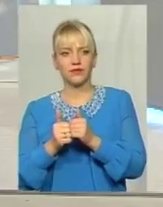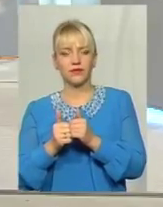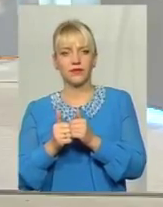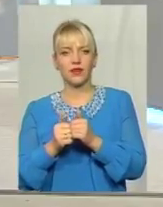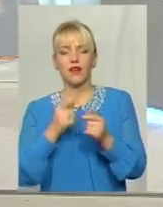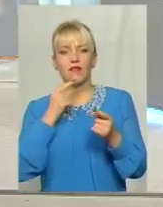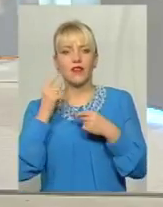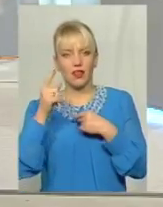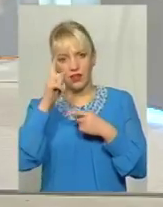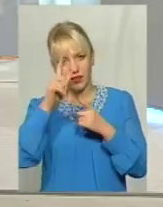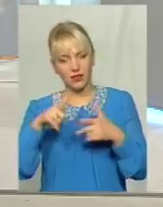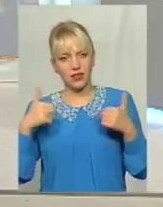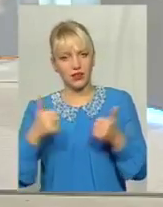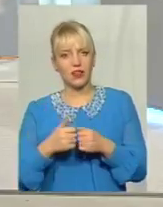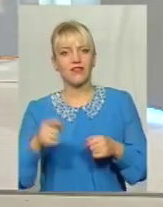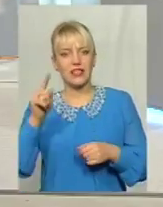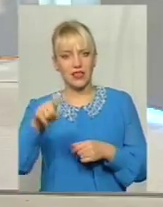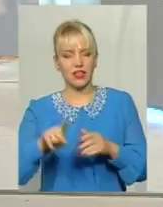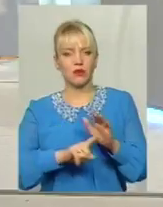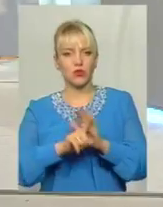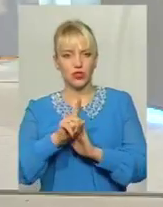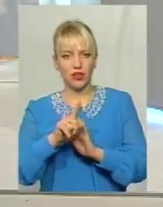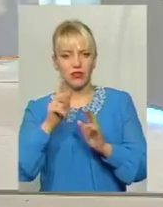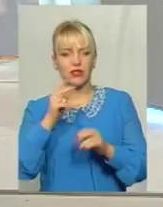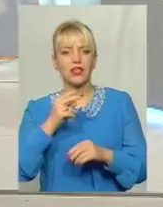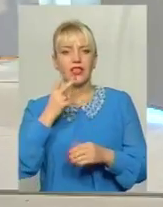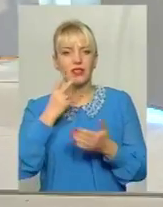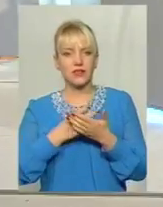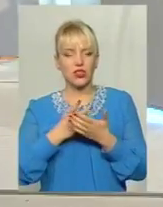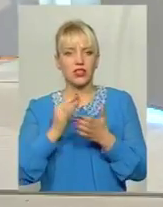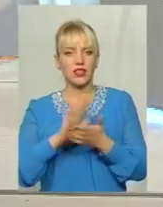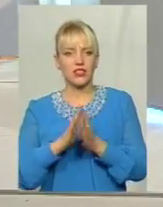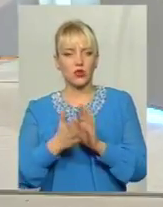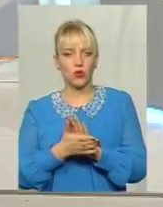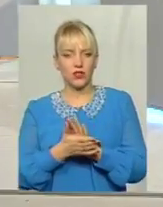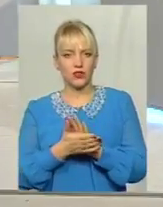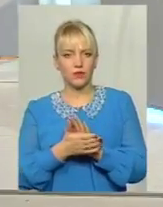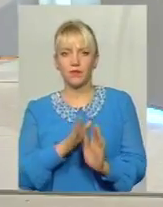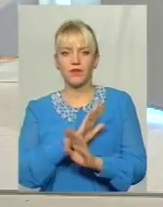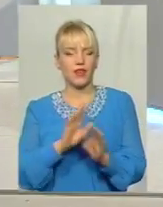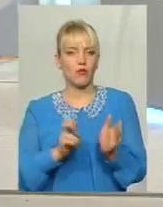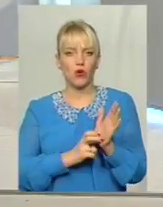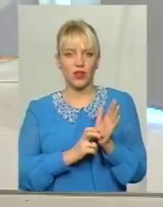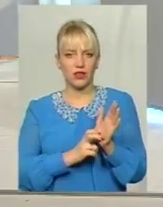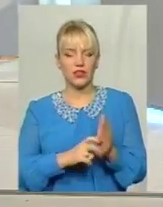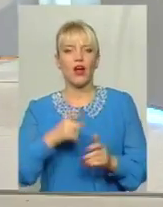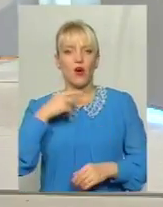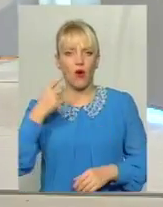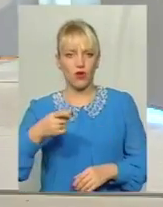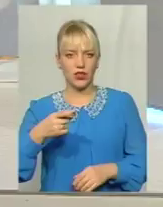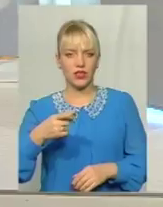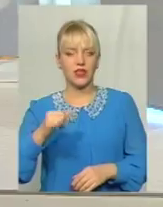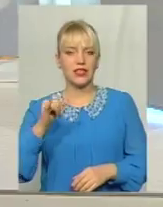далеких країнах все-таки починають зважати на ситуацію Не боятися говорити